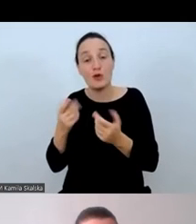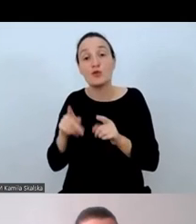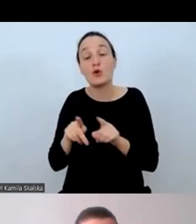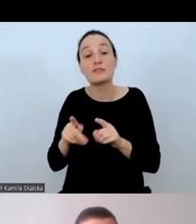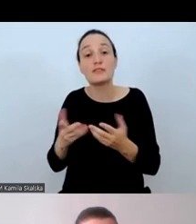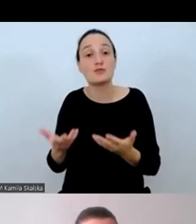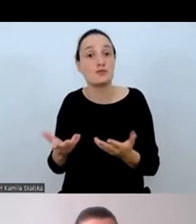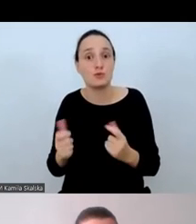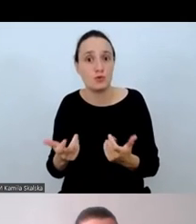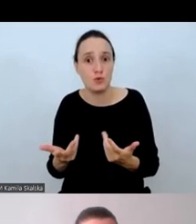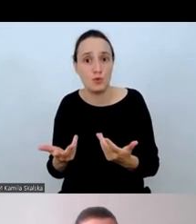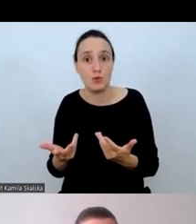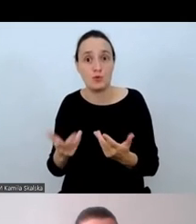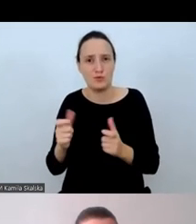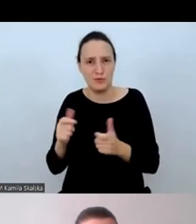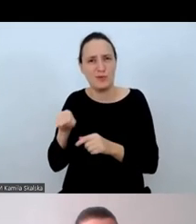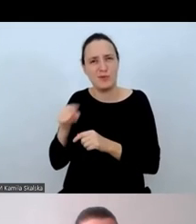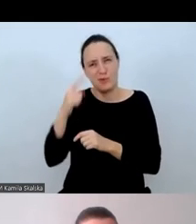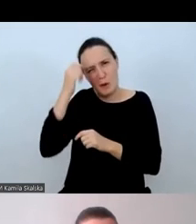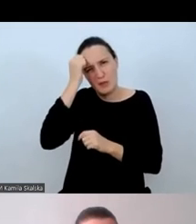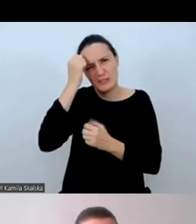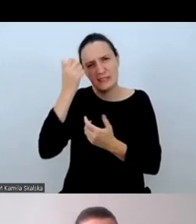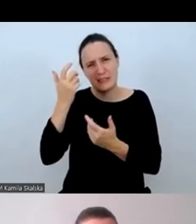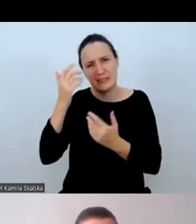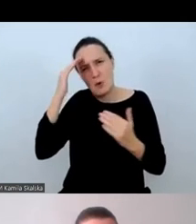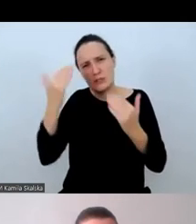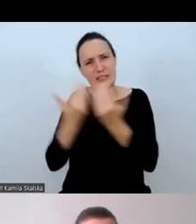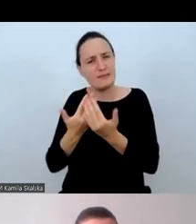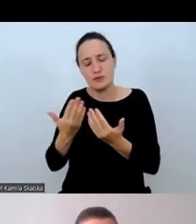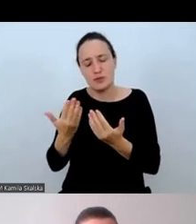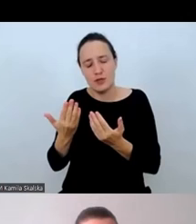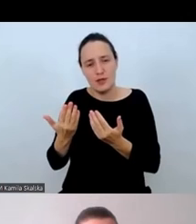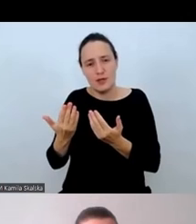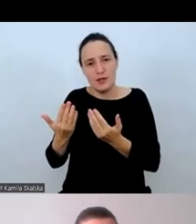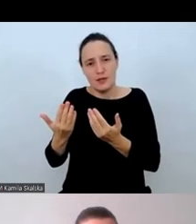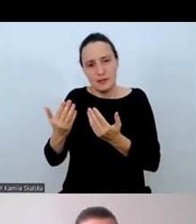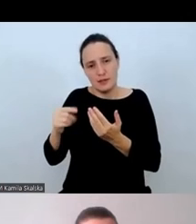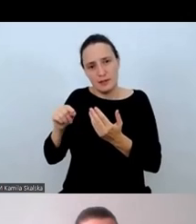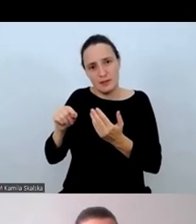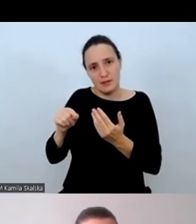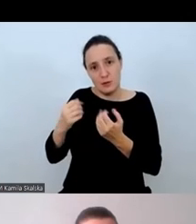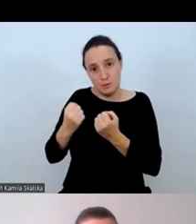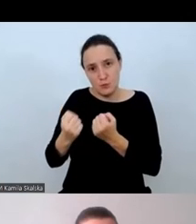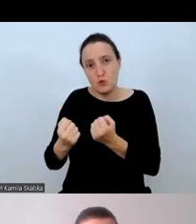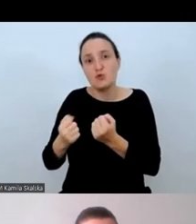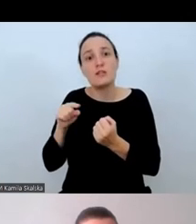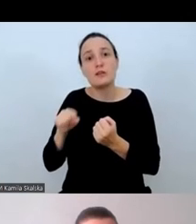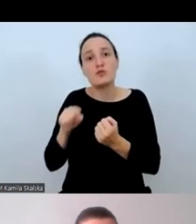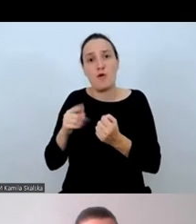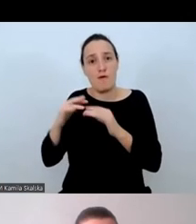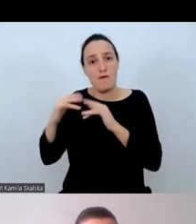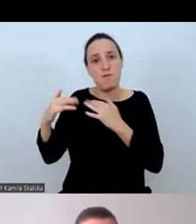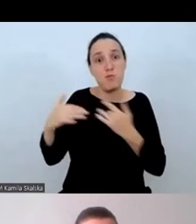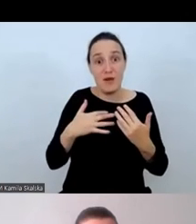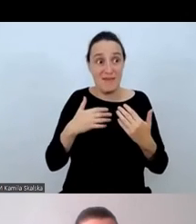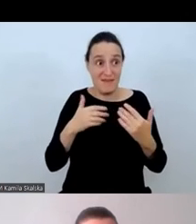wpływa na nasze zdolności, nasze możliwości i zasoby kognitywne,